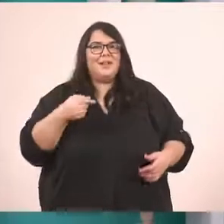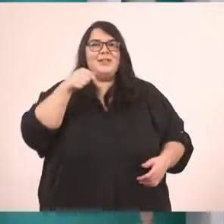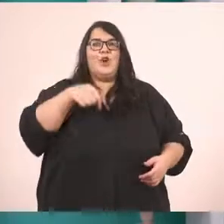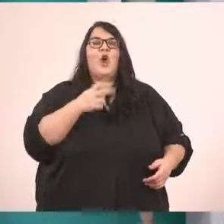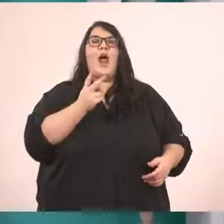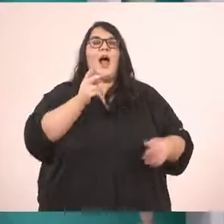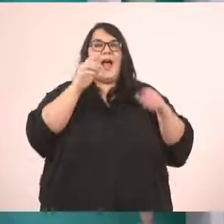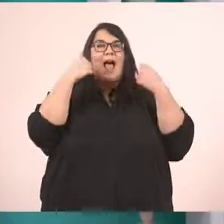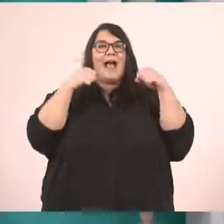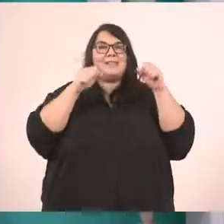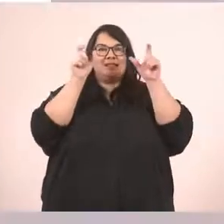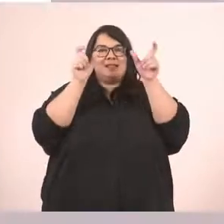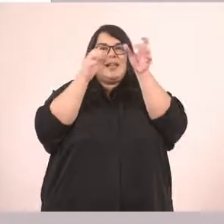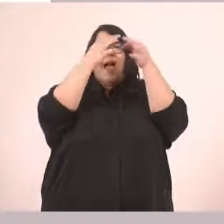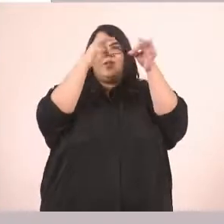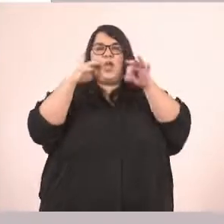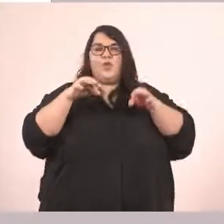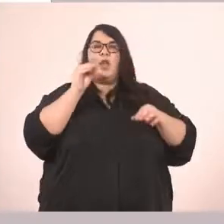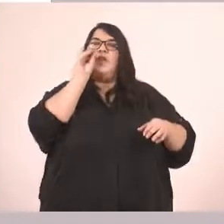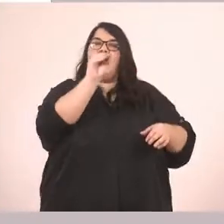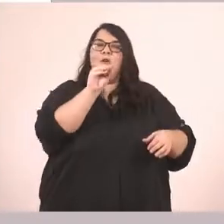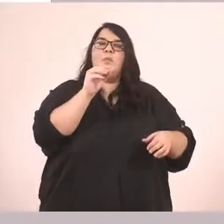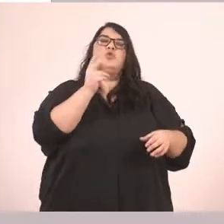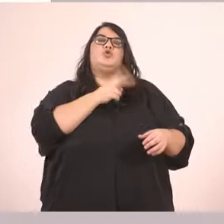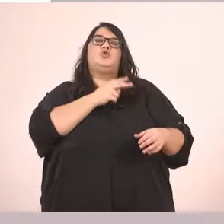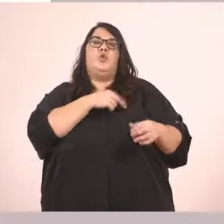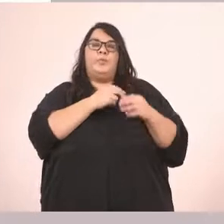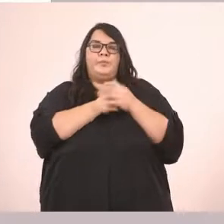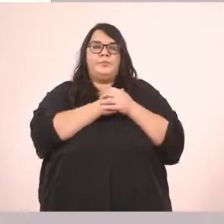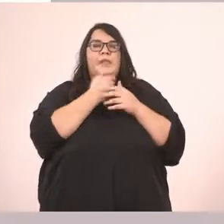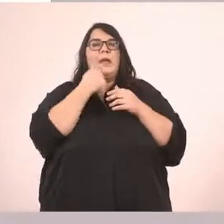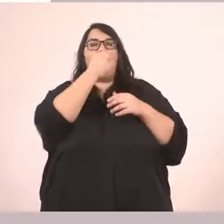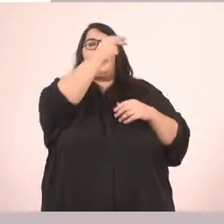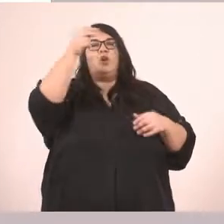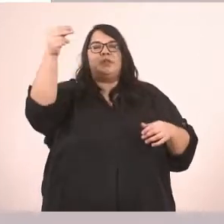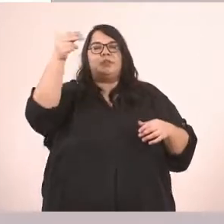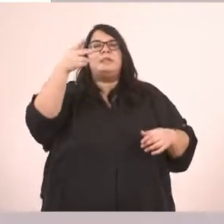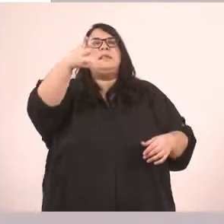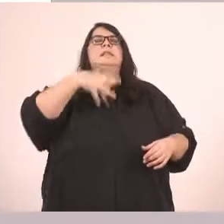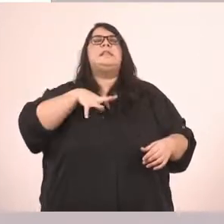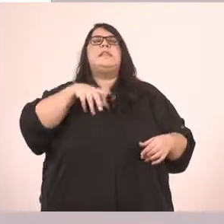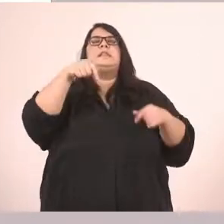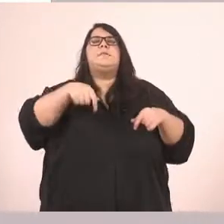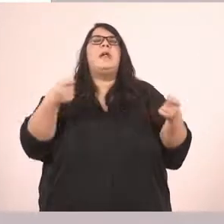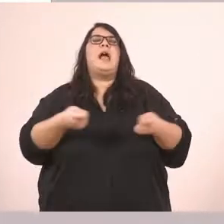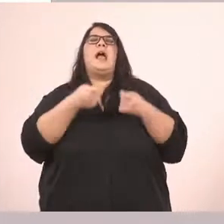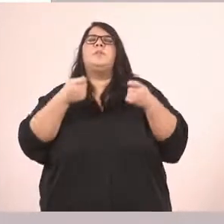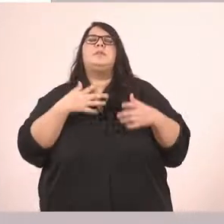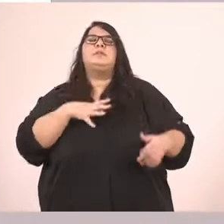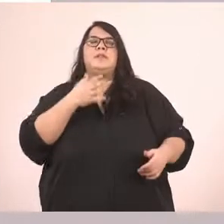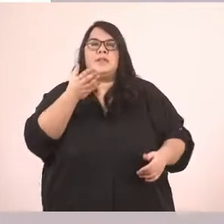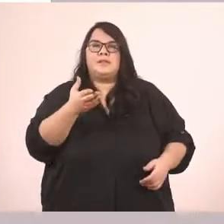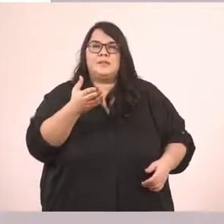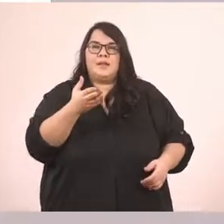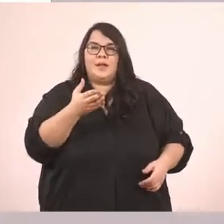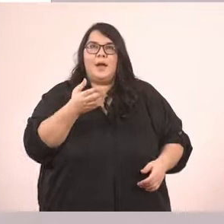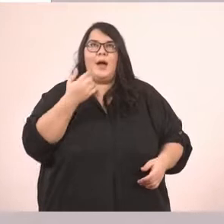πρόσωπο στα κενά. Λέει, τι θα ήθελες να κάνουμε σήμερα. Αυτό που πρέπει παιδιά